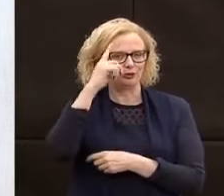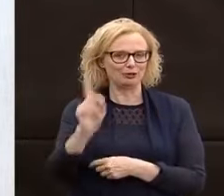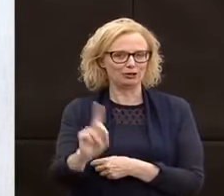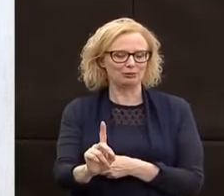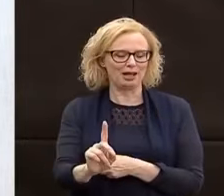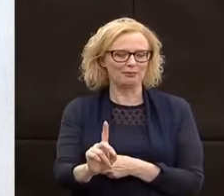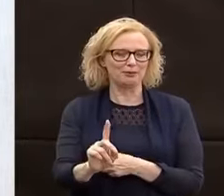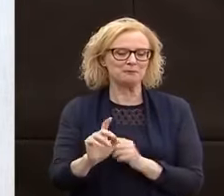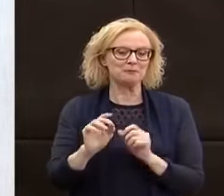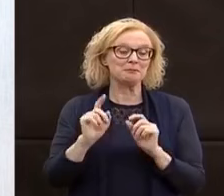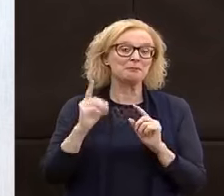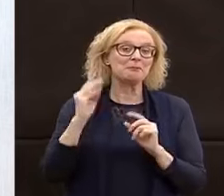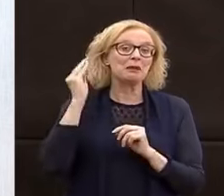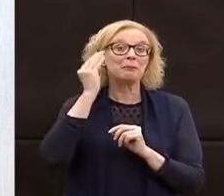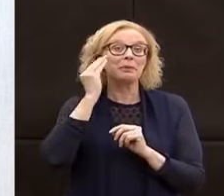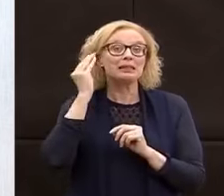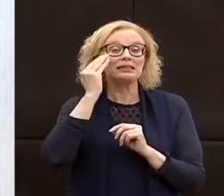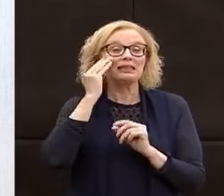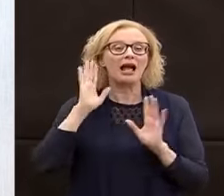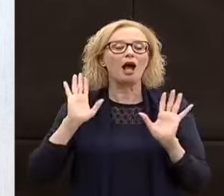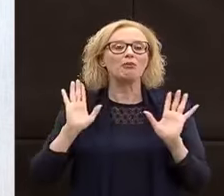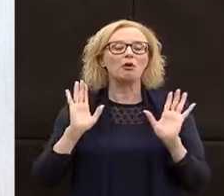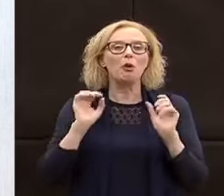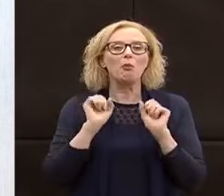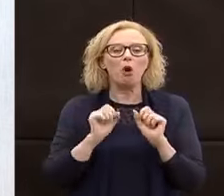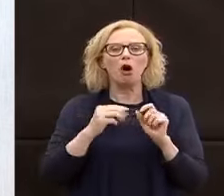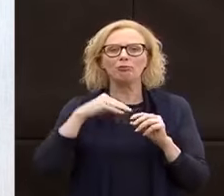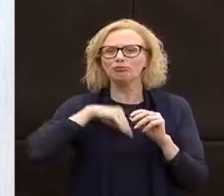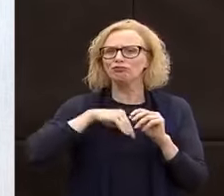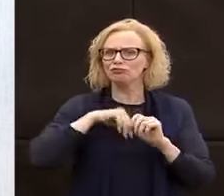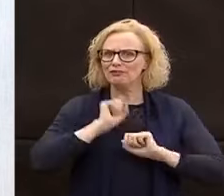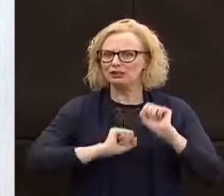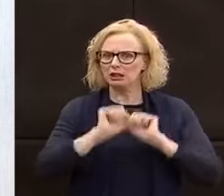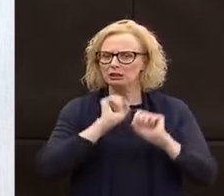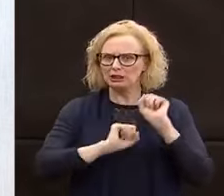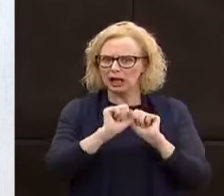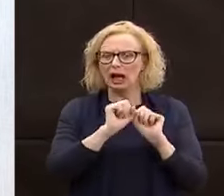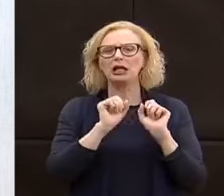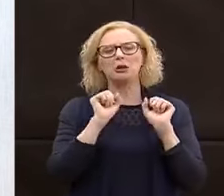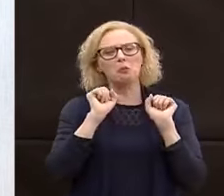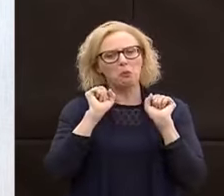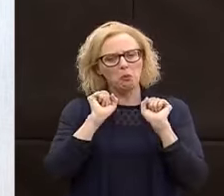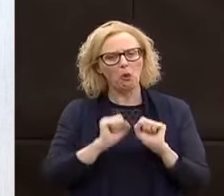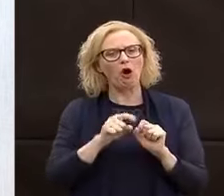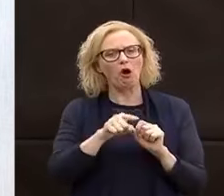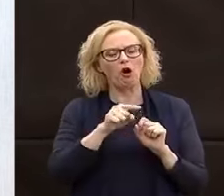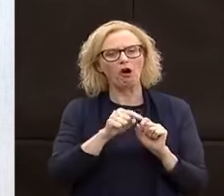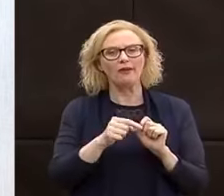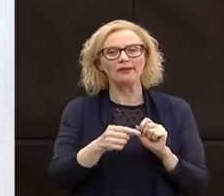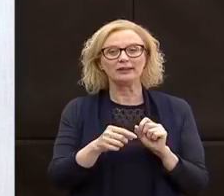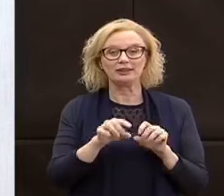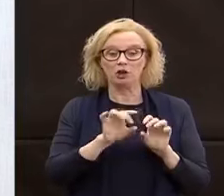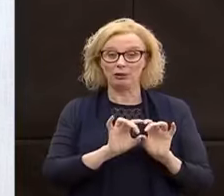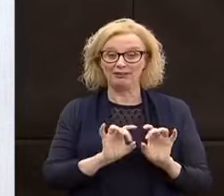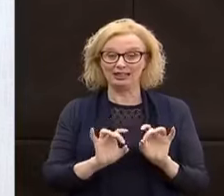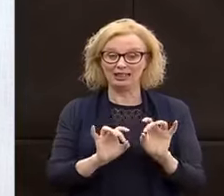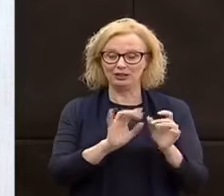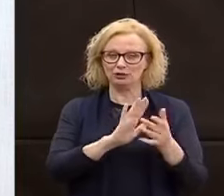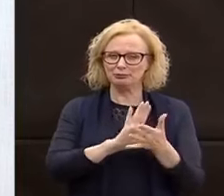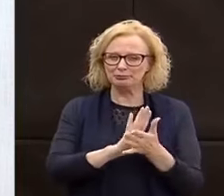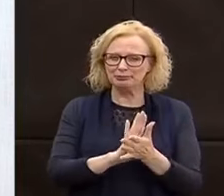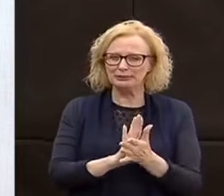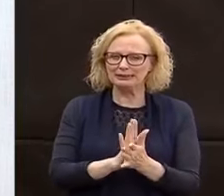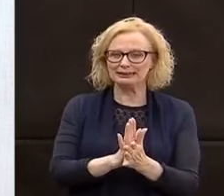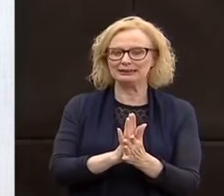Tendenzialmente si può pensare che le difese immunitarie riescano a distruggere e avere il